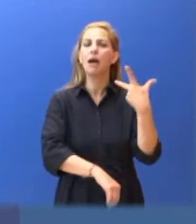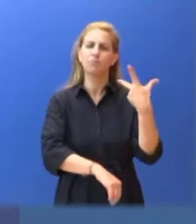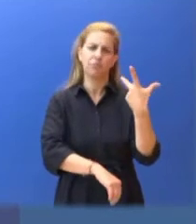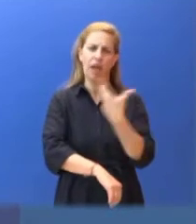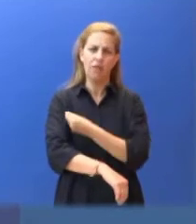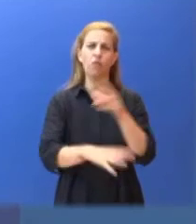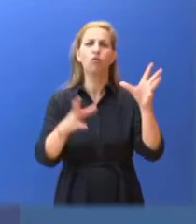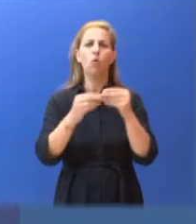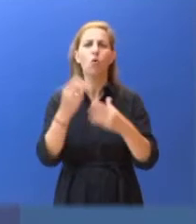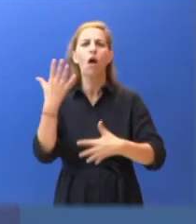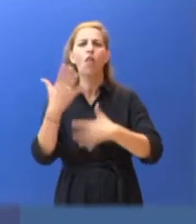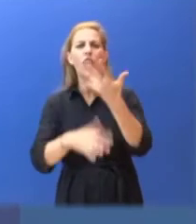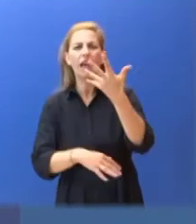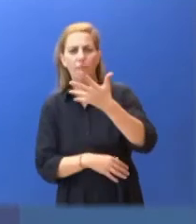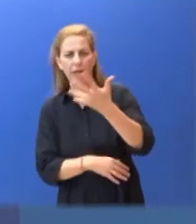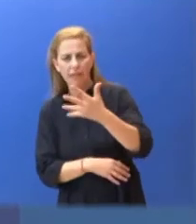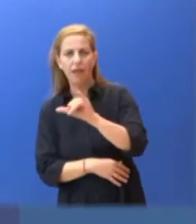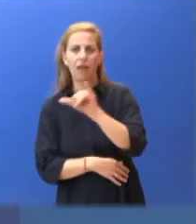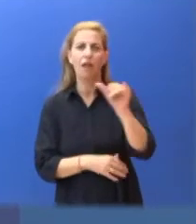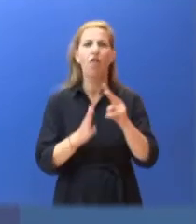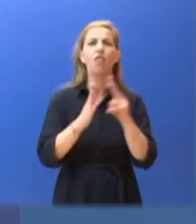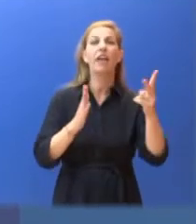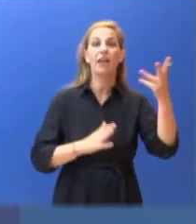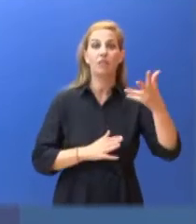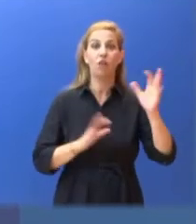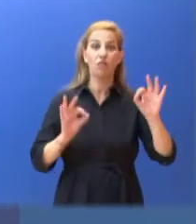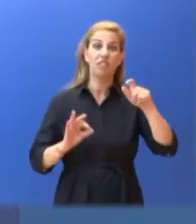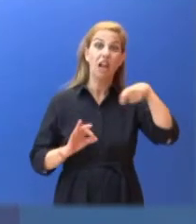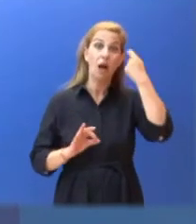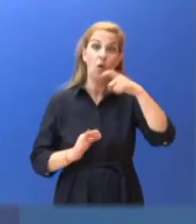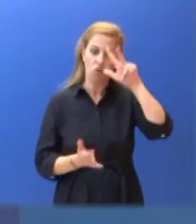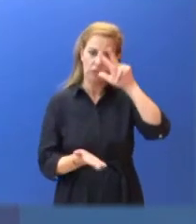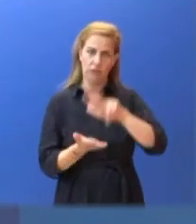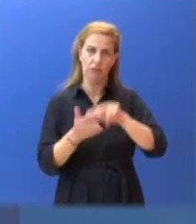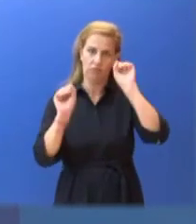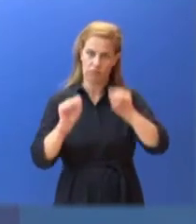ηλικίας 15 έως 17 ετών μετά από γονεϊκή συνένεση.